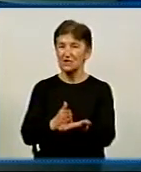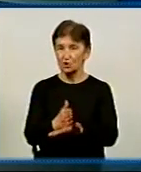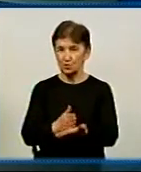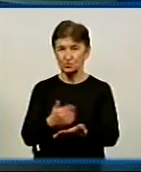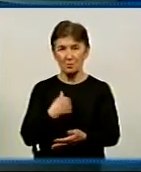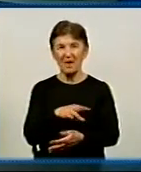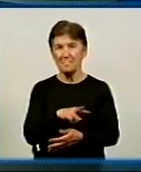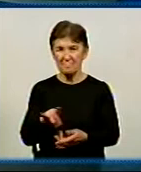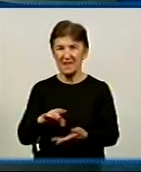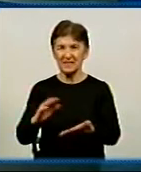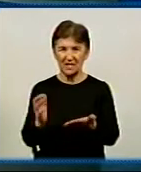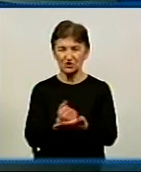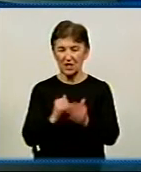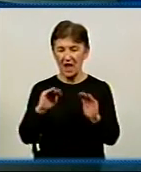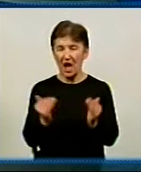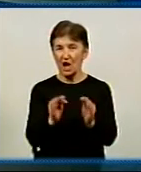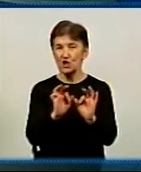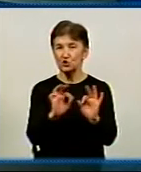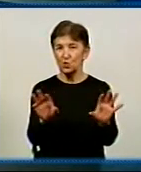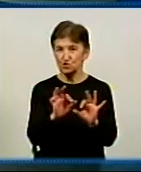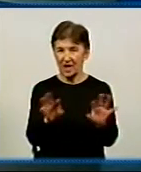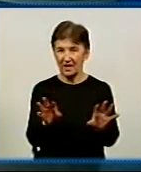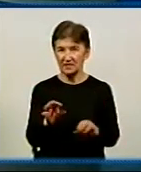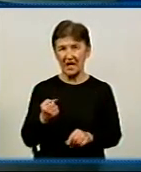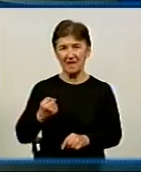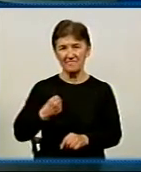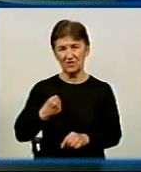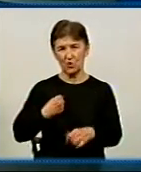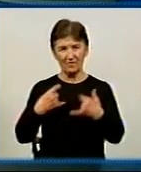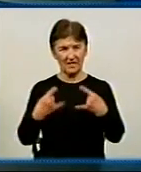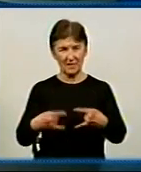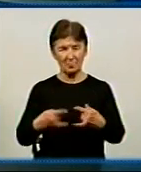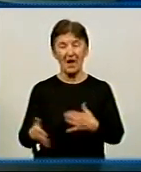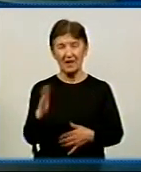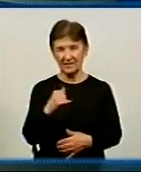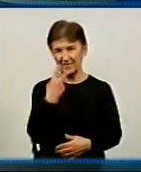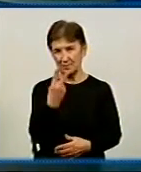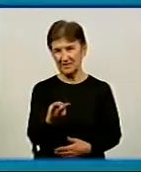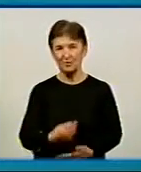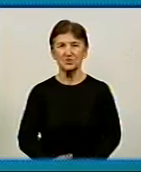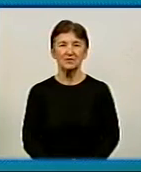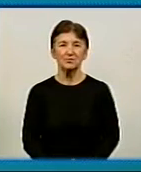ми знайшли сюжет на ютубі військового телебачення України. Давайте на нього подивимося.